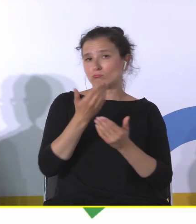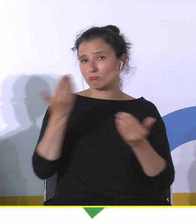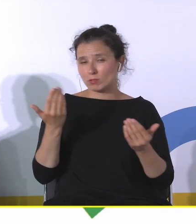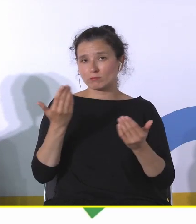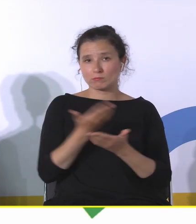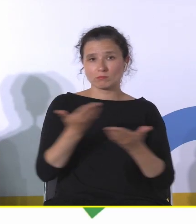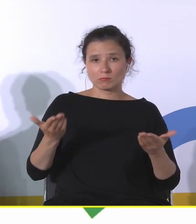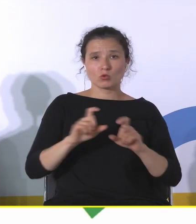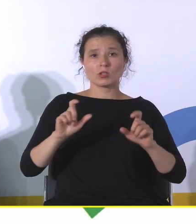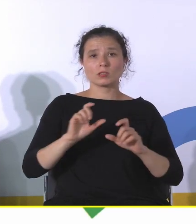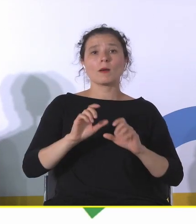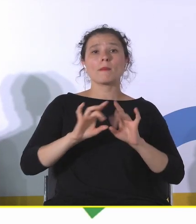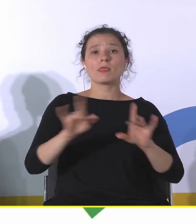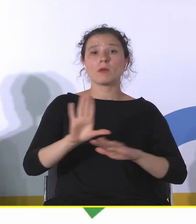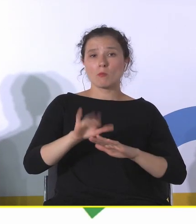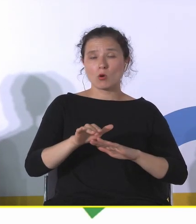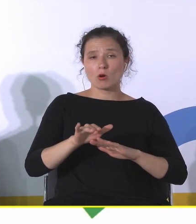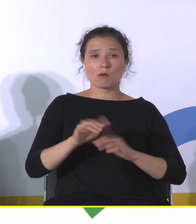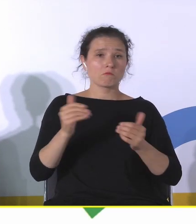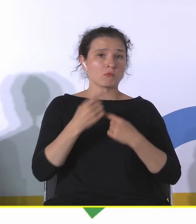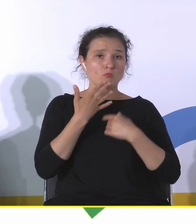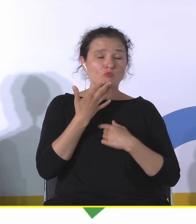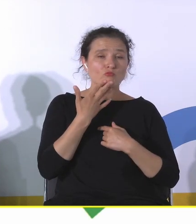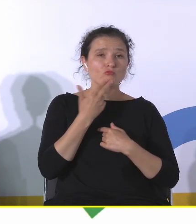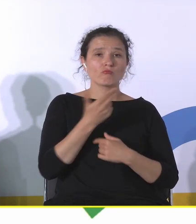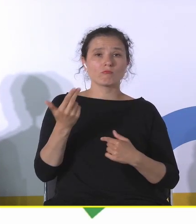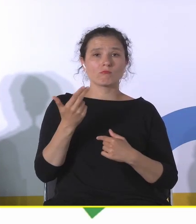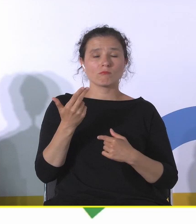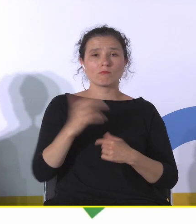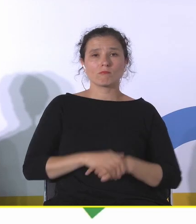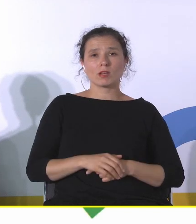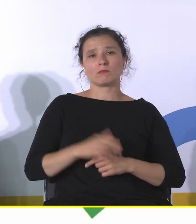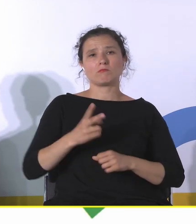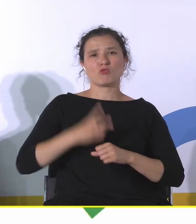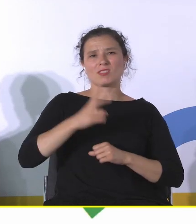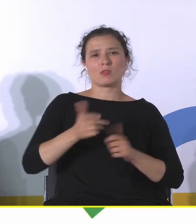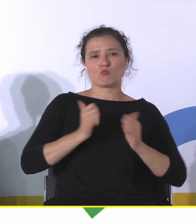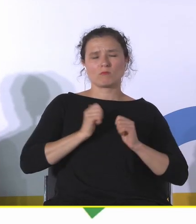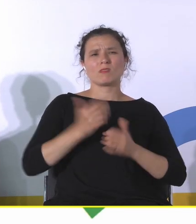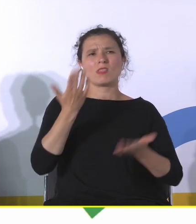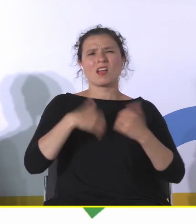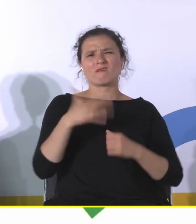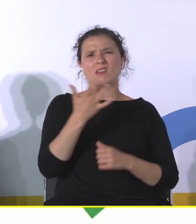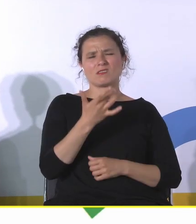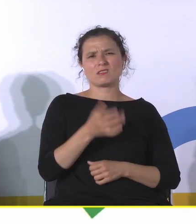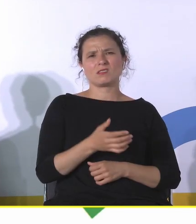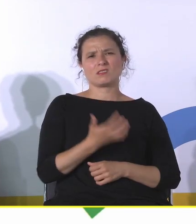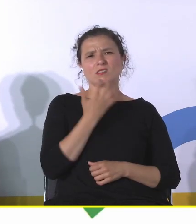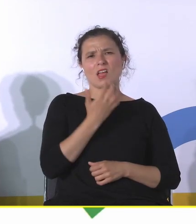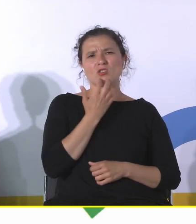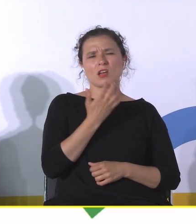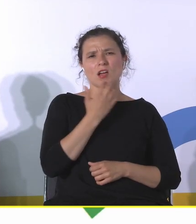popandemicznych można mówić tak po prostu o over-turyzmie, dawniej skarżyliśmy się mocno na za dużą